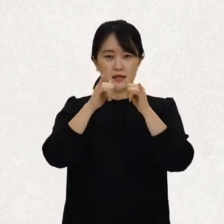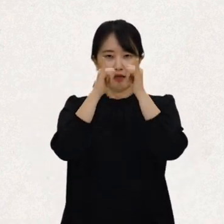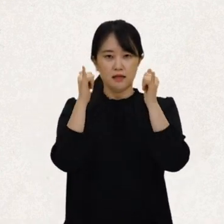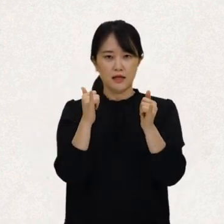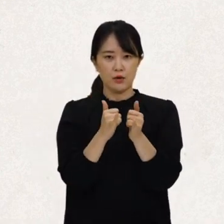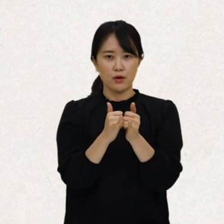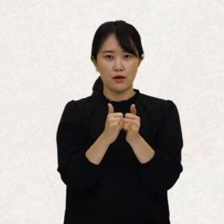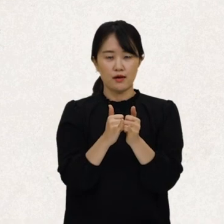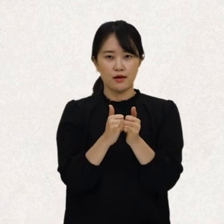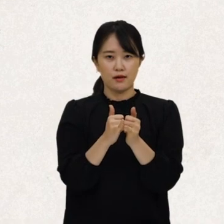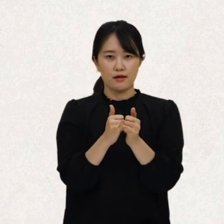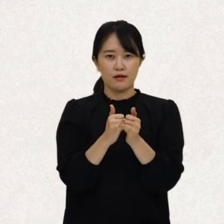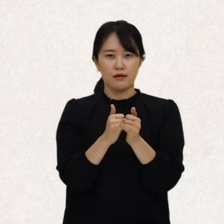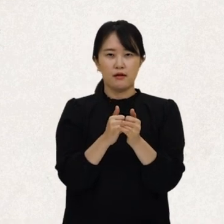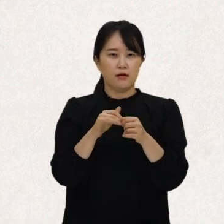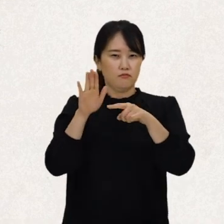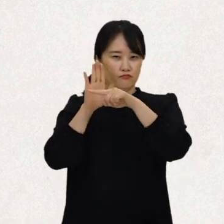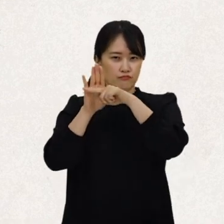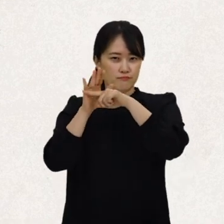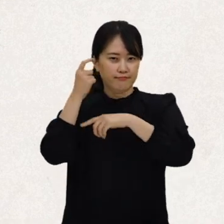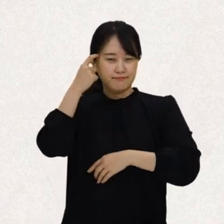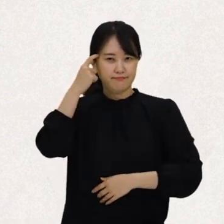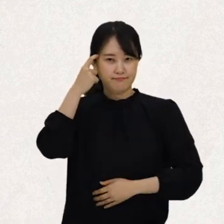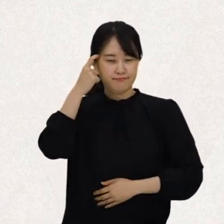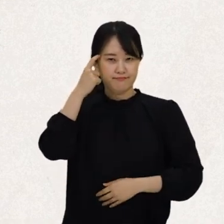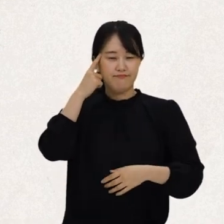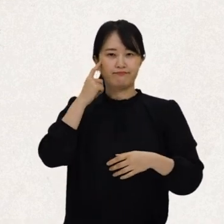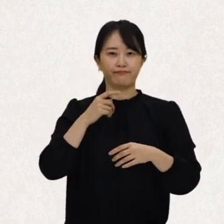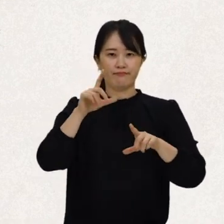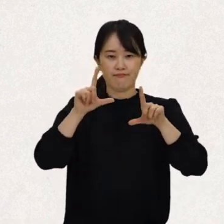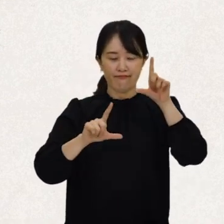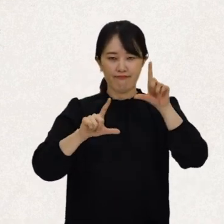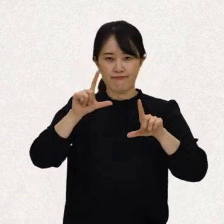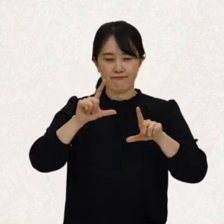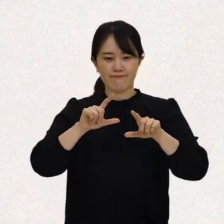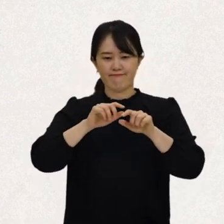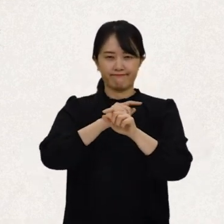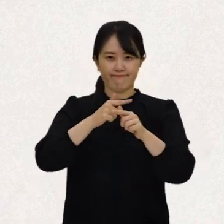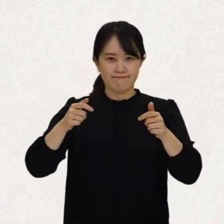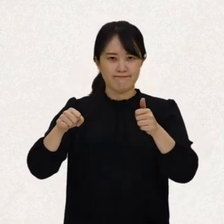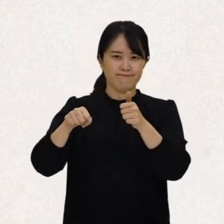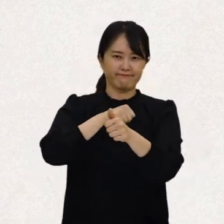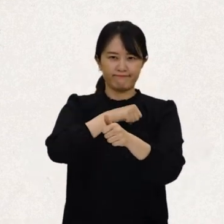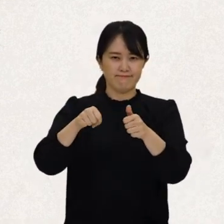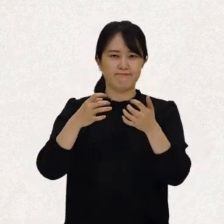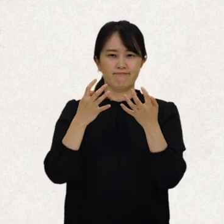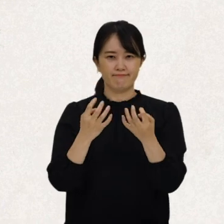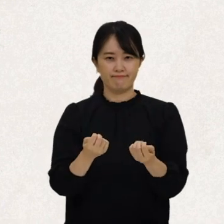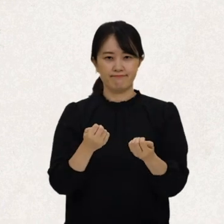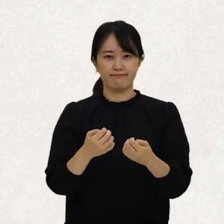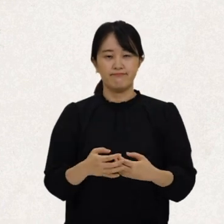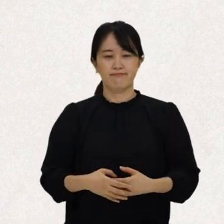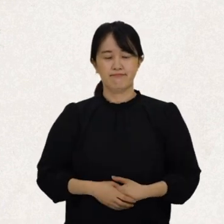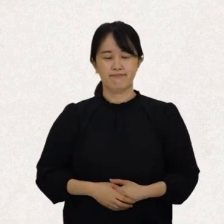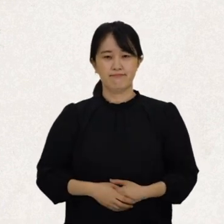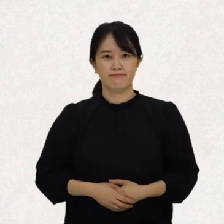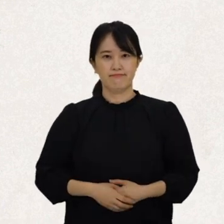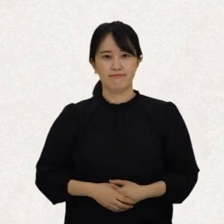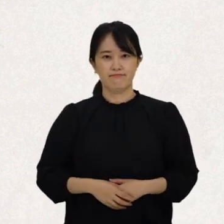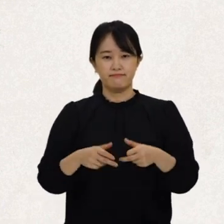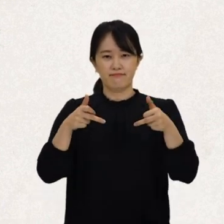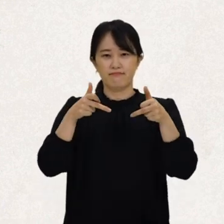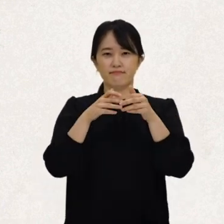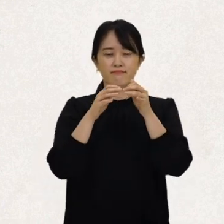억압과 배척, 부정적 인식, 태도, 각종 폭력과 학대가 이루어졌어요. 사실